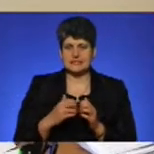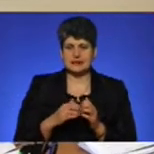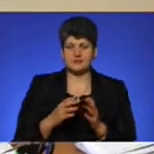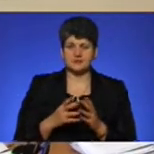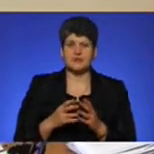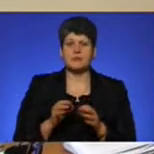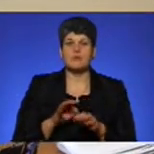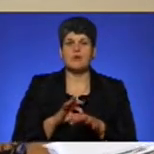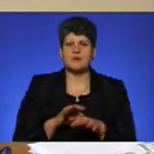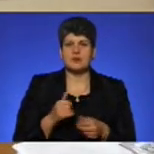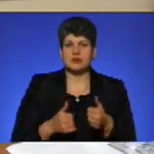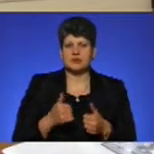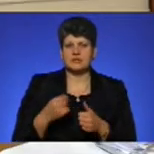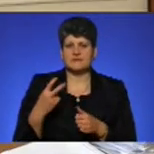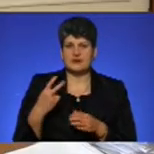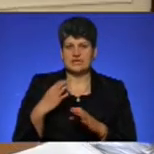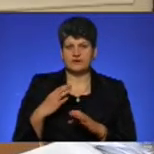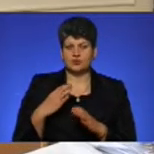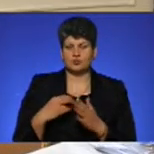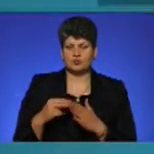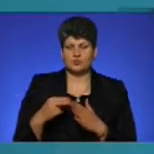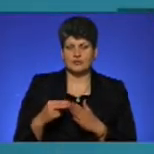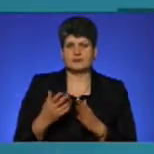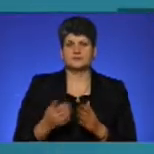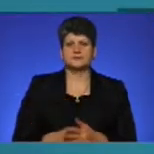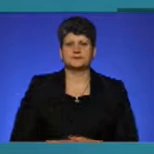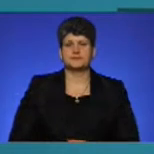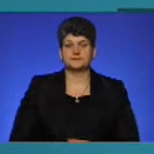Провели конкурс на 20 автобусів придбати низькопідлогових.